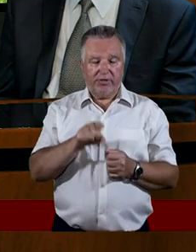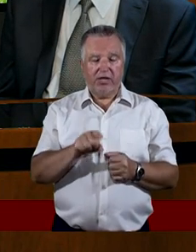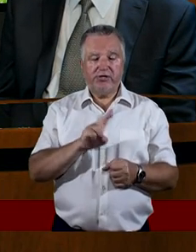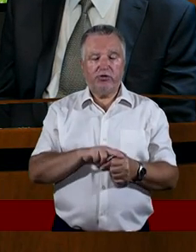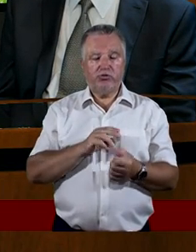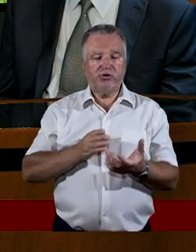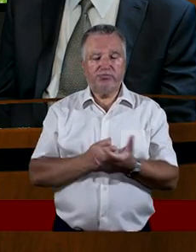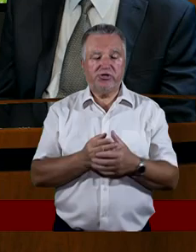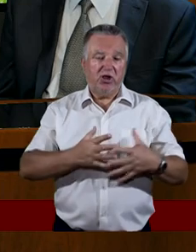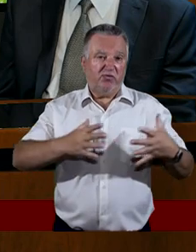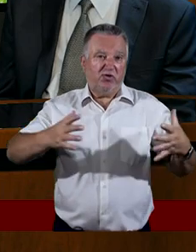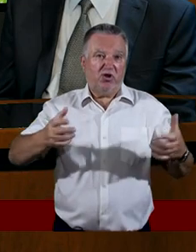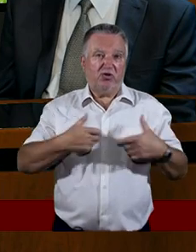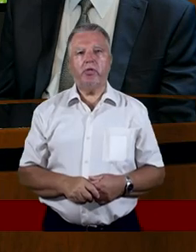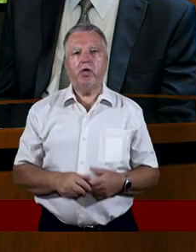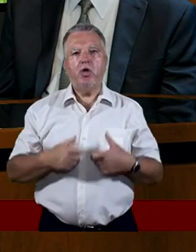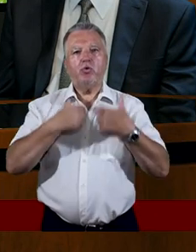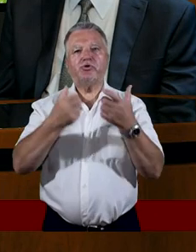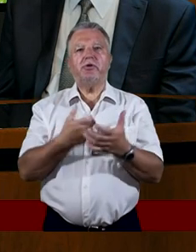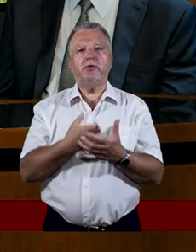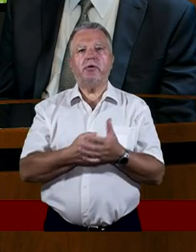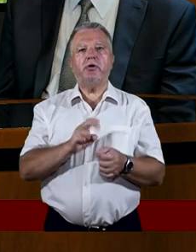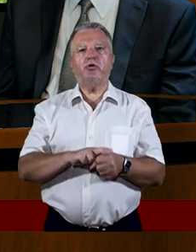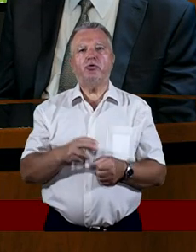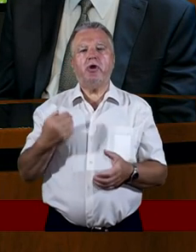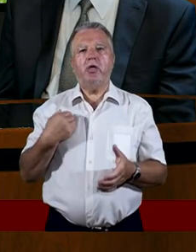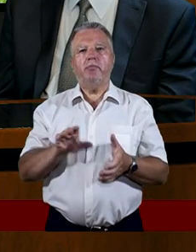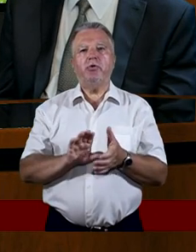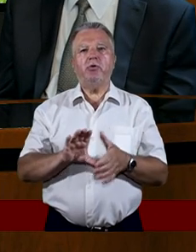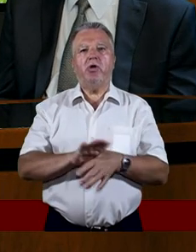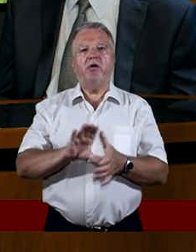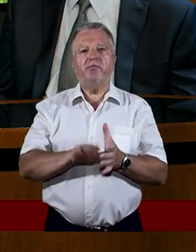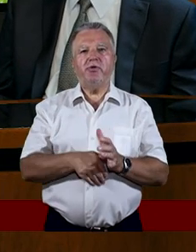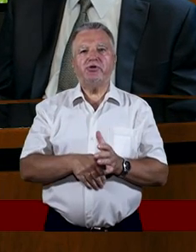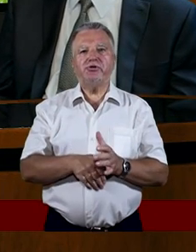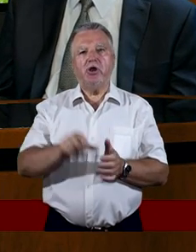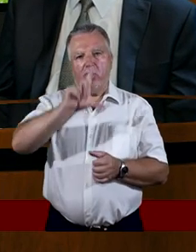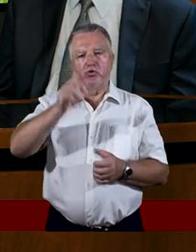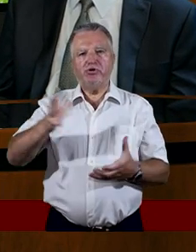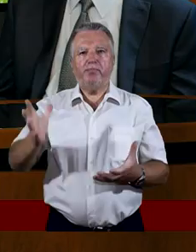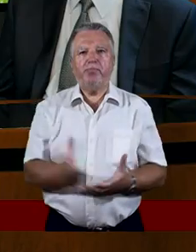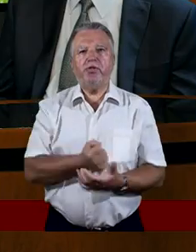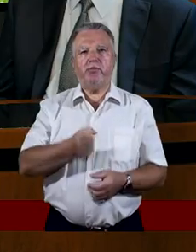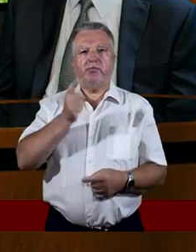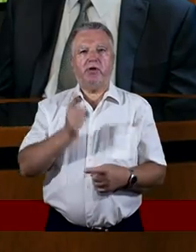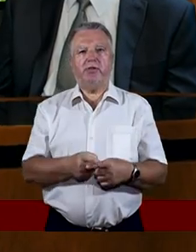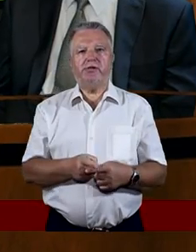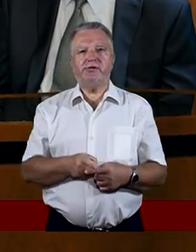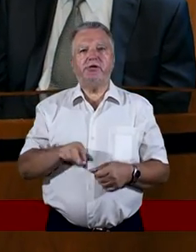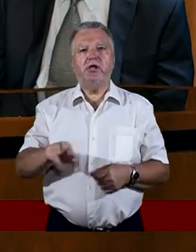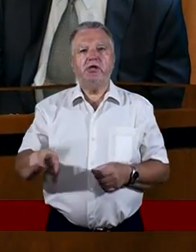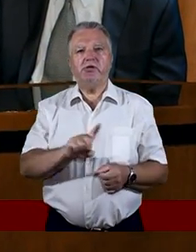wielkie ewangelizacje, które się odbywały w mieście, podejmowali od razu decyzję, że chcą iść za Jezusem. Więc